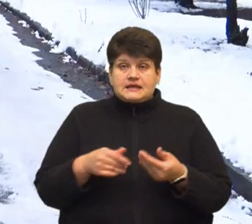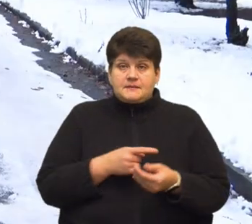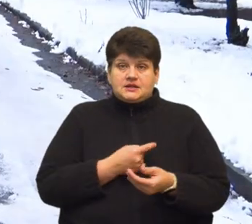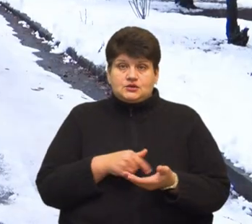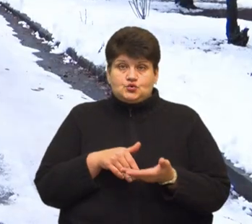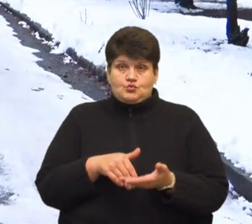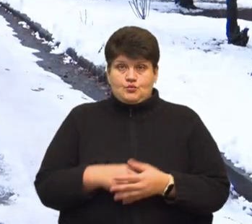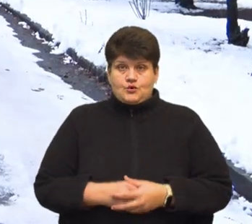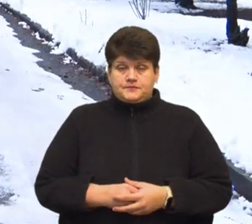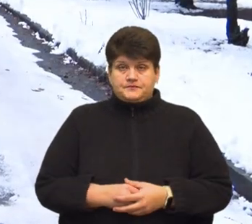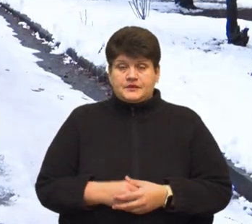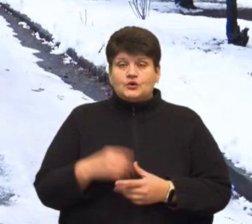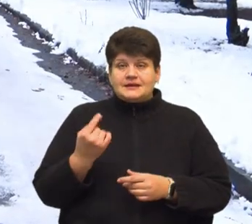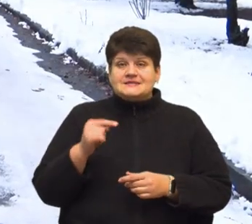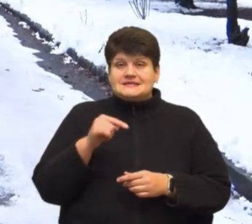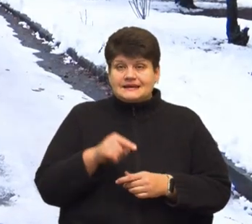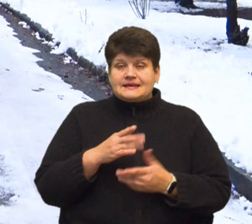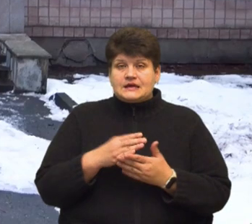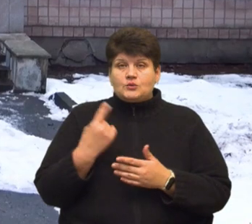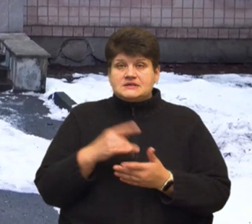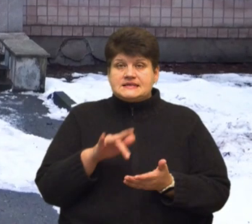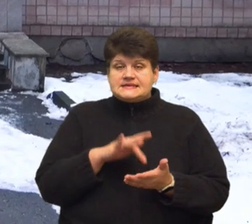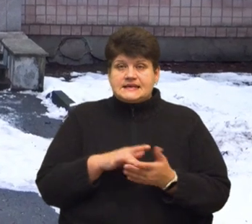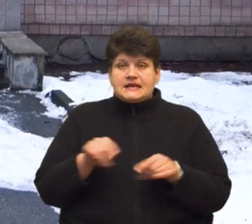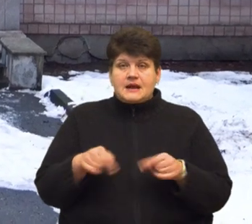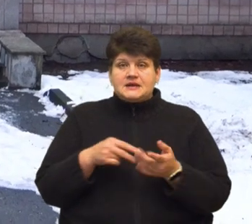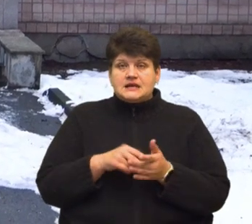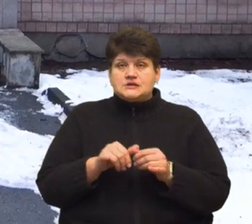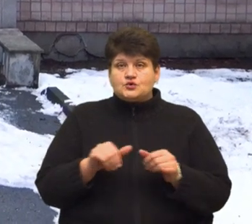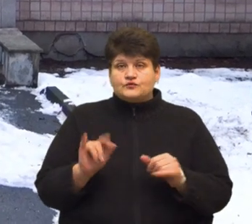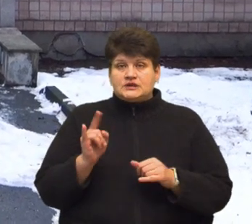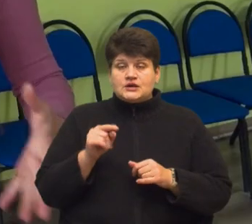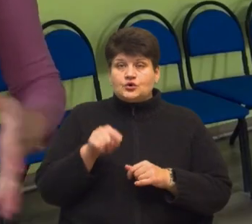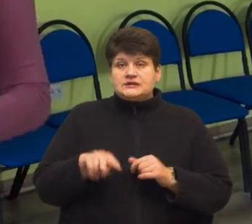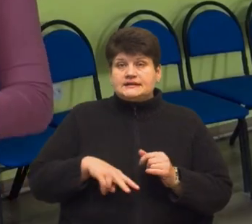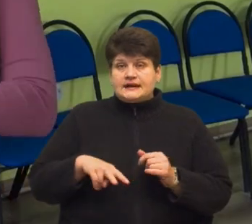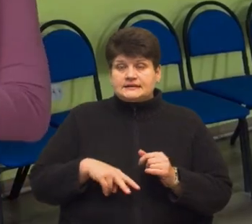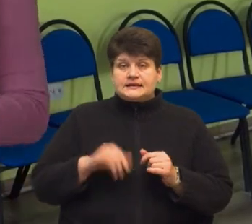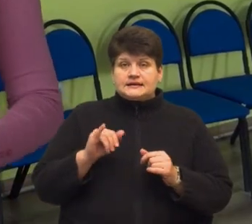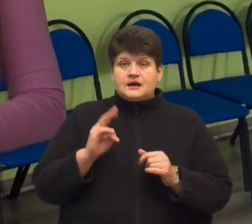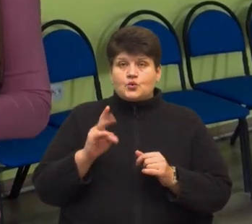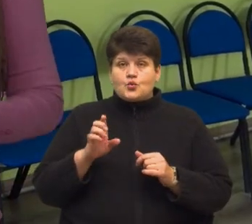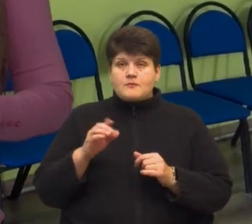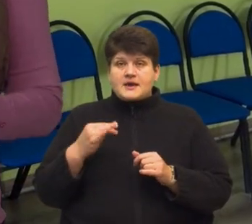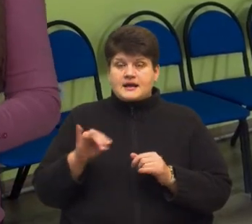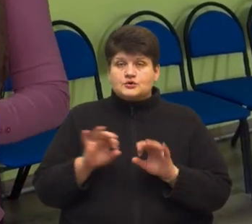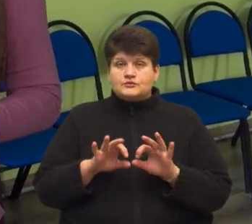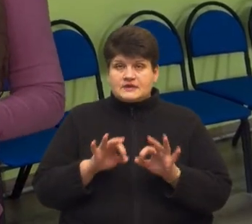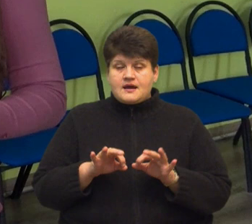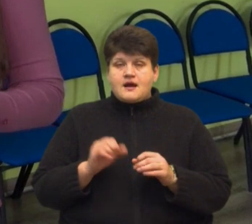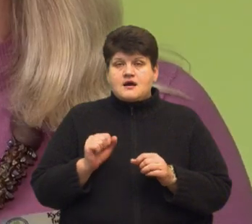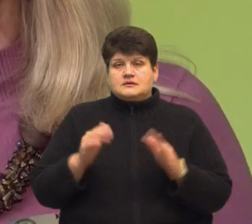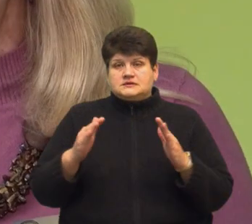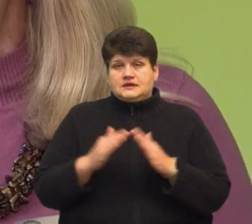допомоги. Одним із таких є обласний центр реабілітації та розвитку дитини. Його директорка Інга Купей розповідає, амбулаторно надають